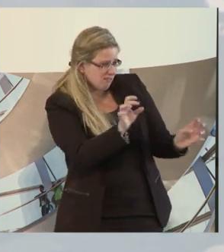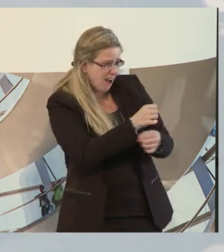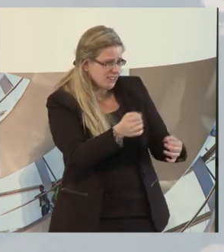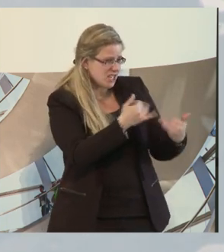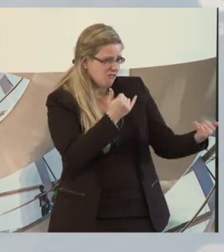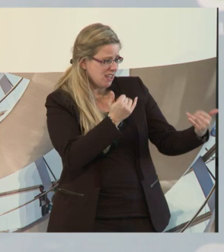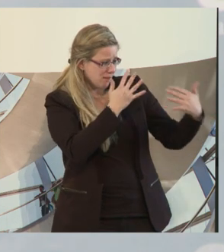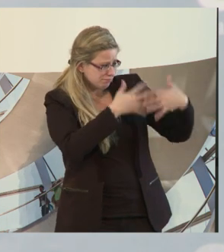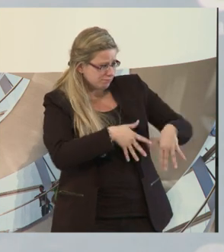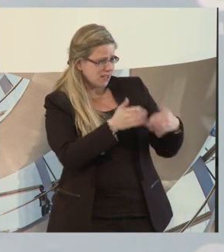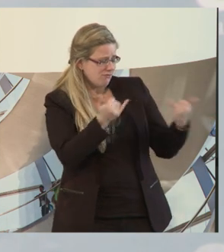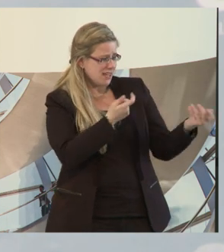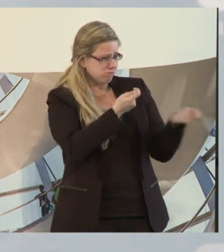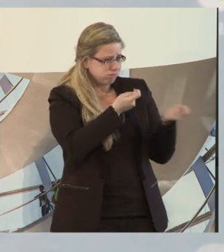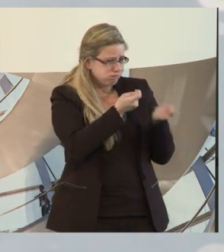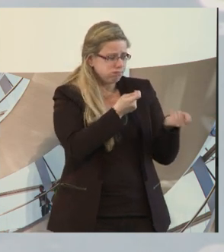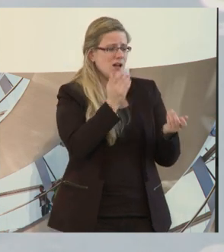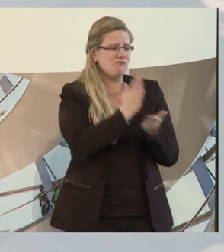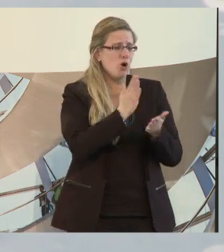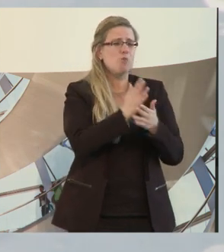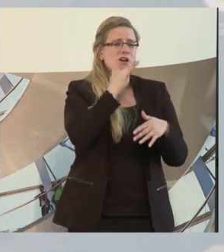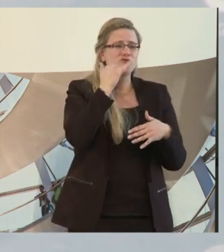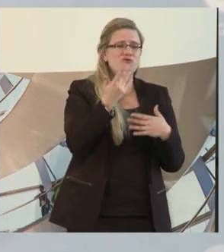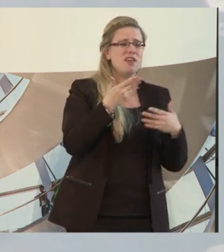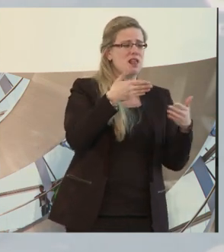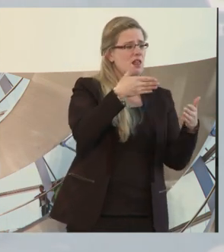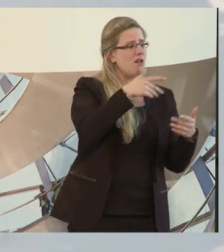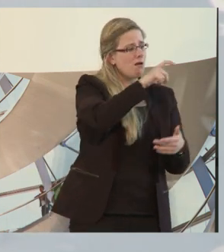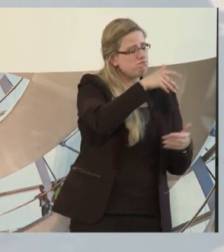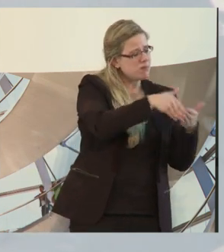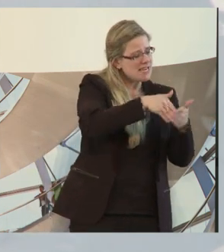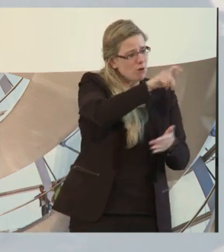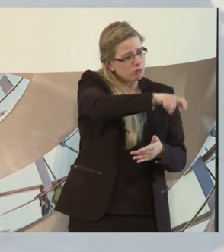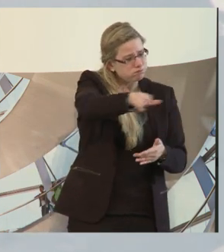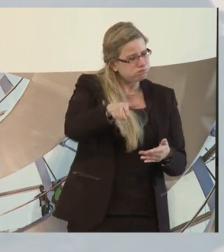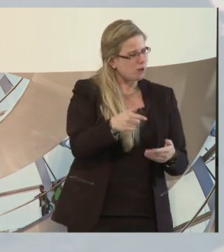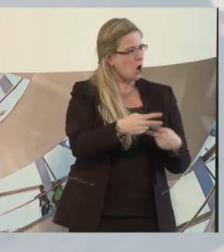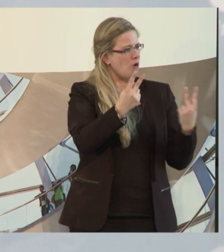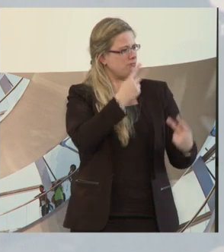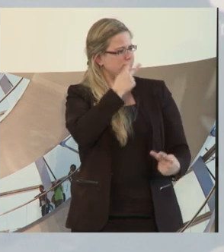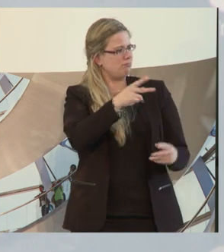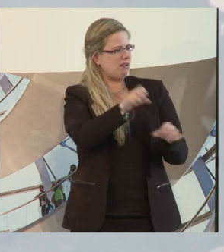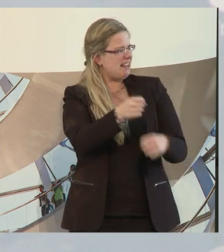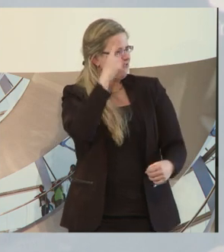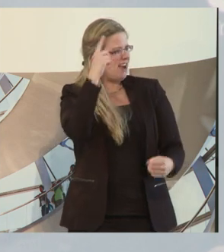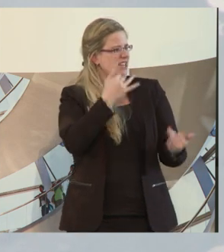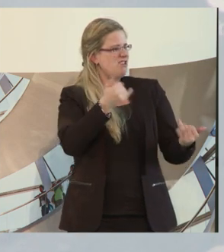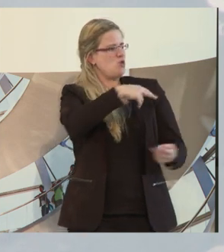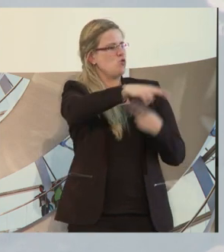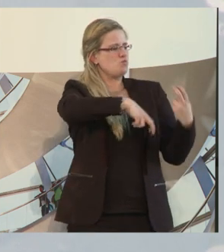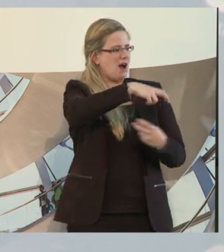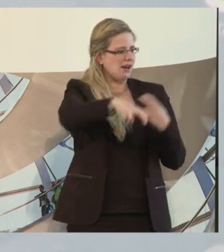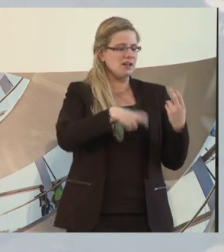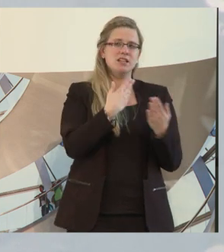vielen Behinderungsarten auch gegeben ist. Und ich kann da hingehen und kann sagen, ich schlage eine kooperative Beschäftigung